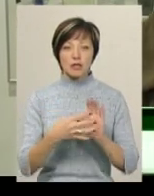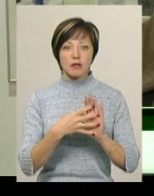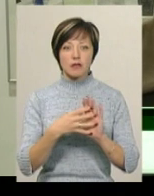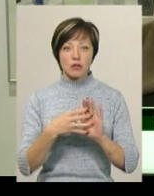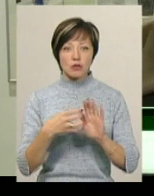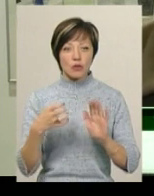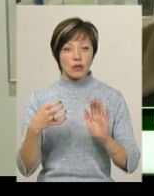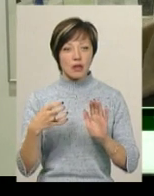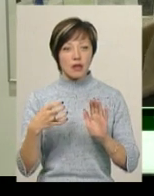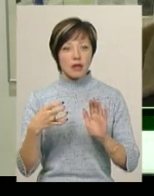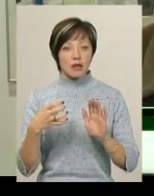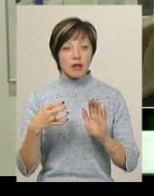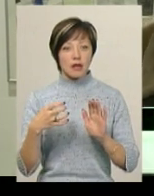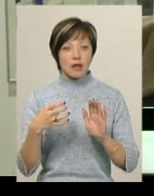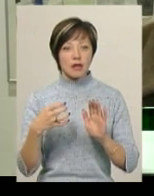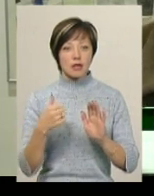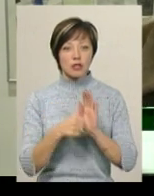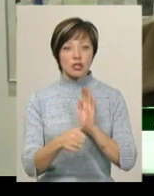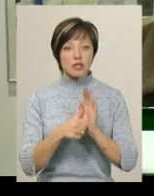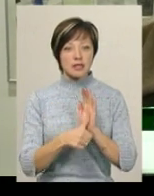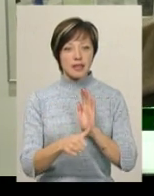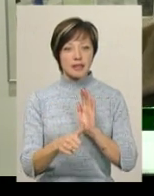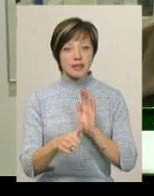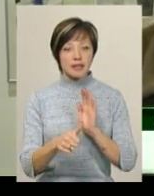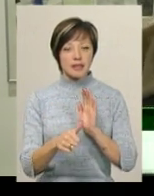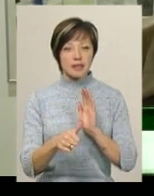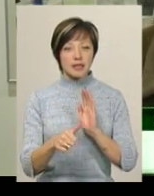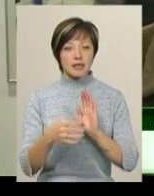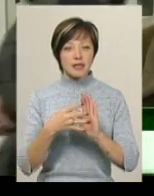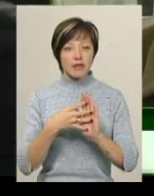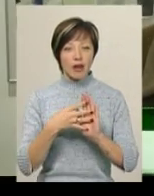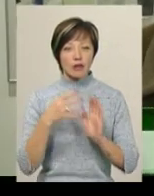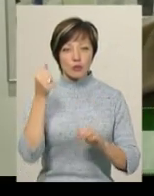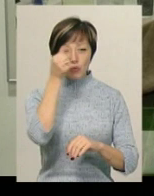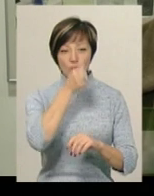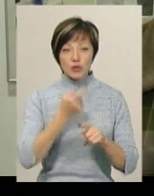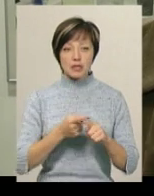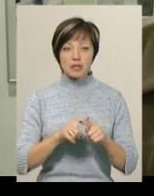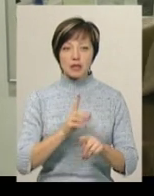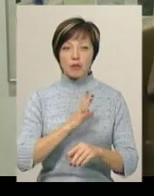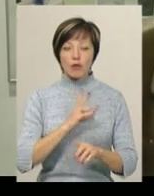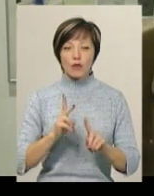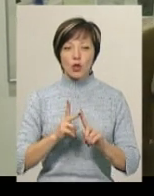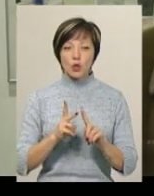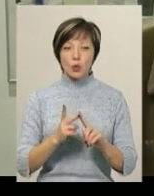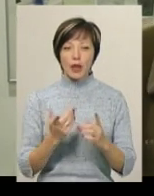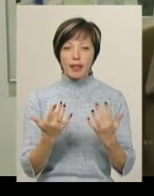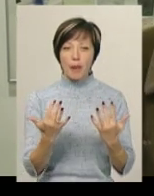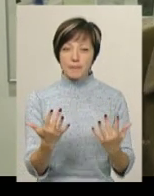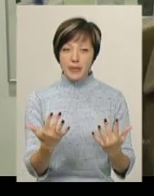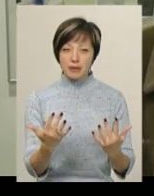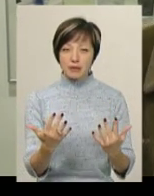році. Це був другий набір.